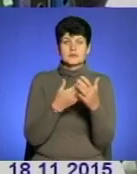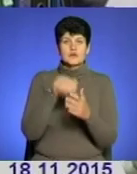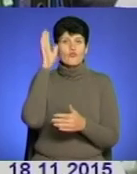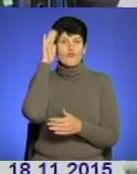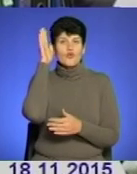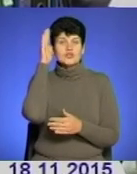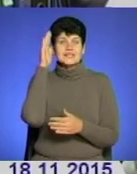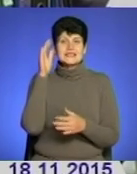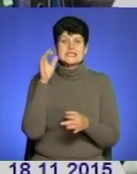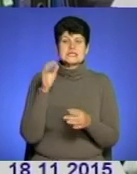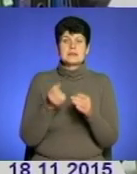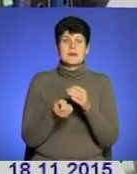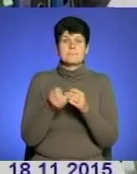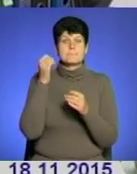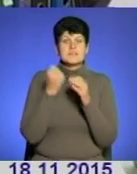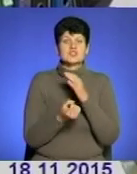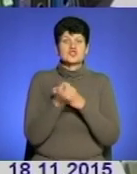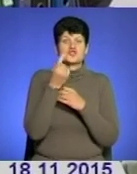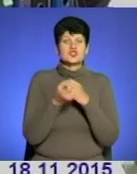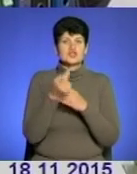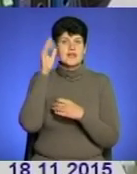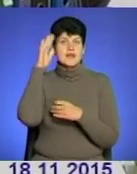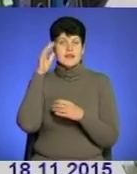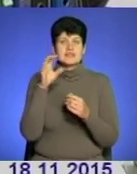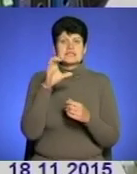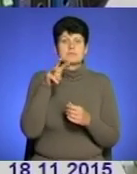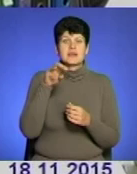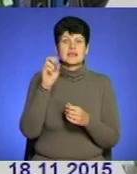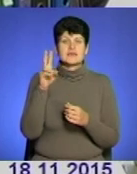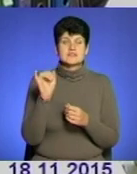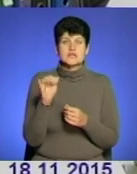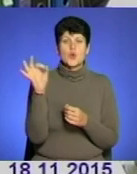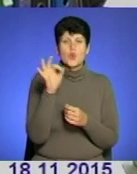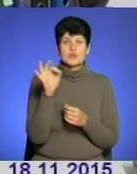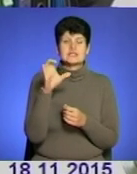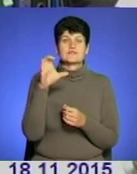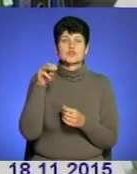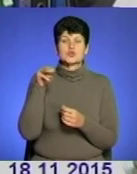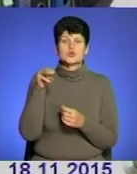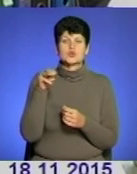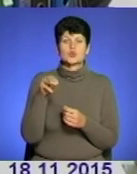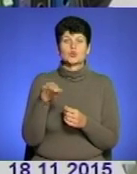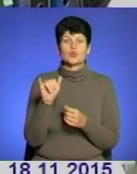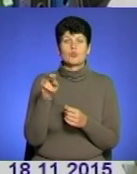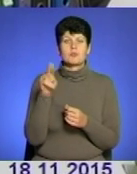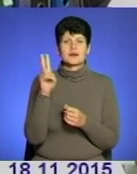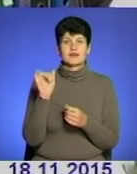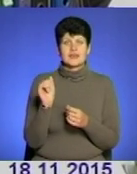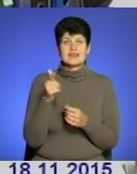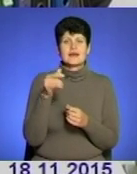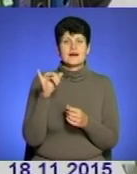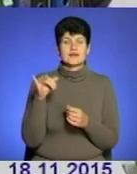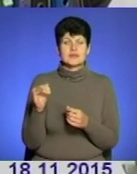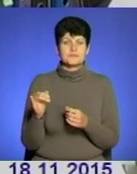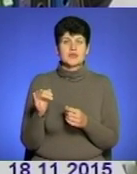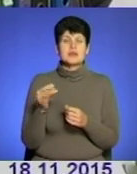з природніх джерел, розташованих в Сміківцях, Острові, Ступках та Гаях Гречанських. Дані взірці води